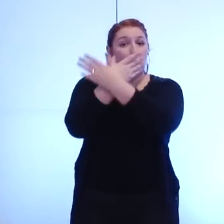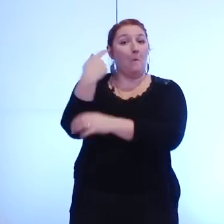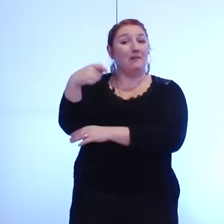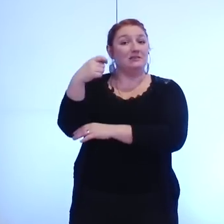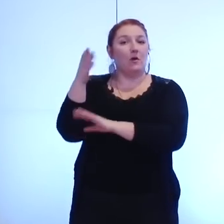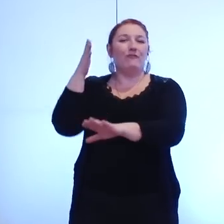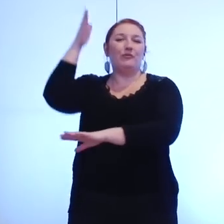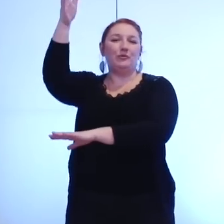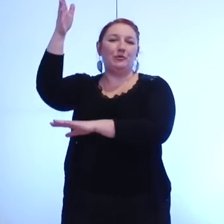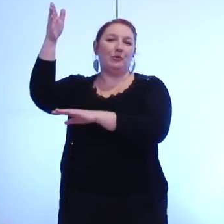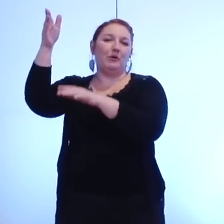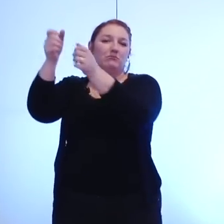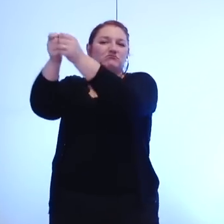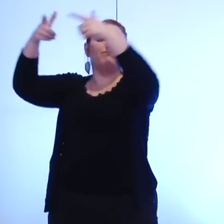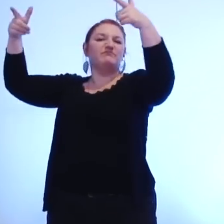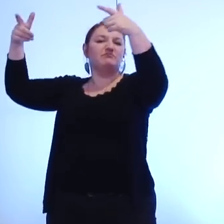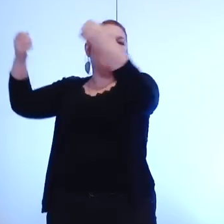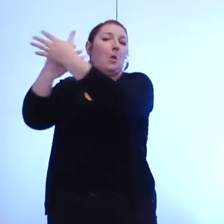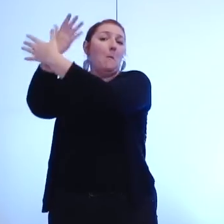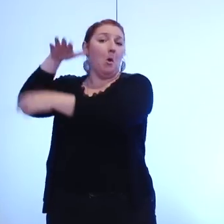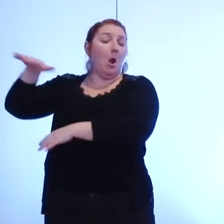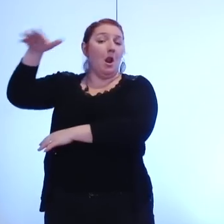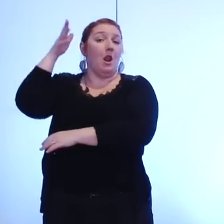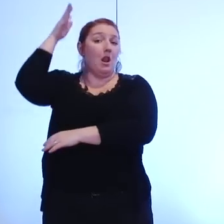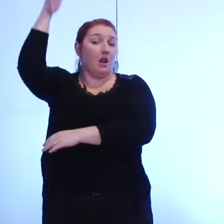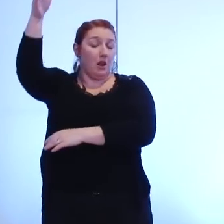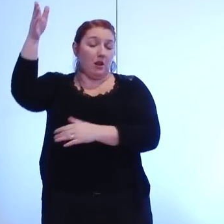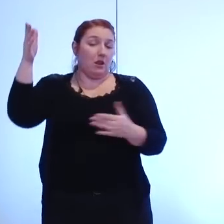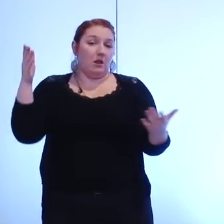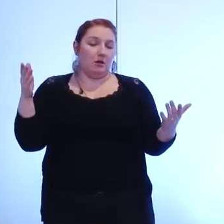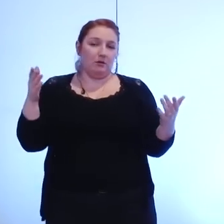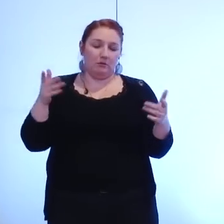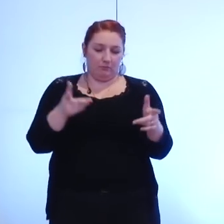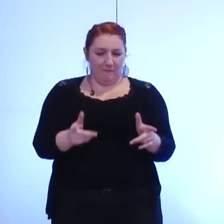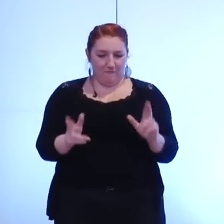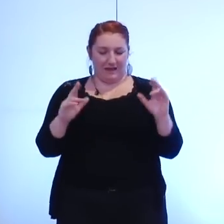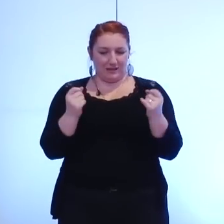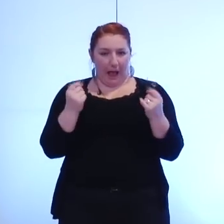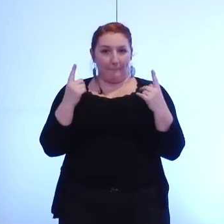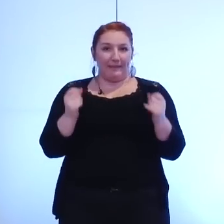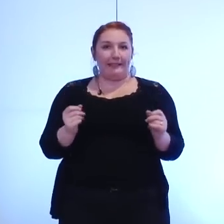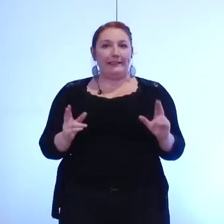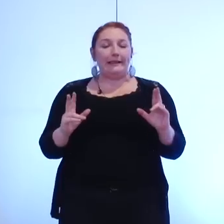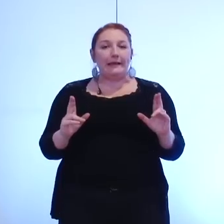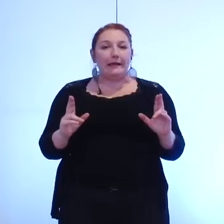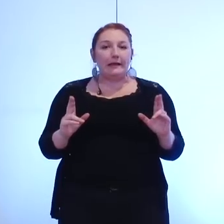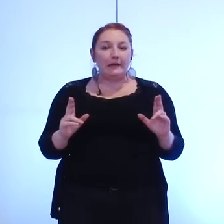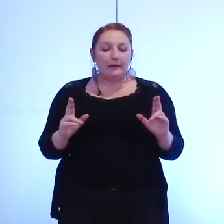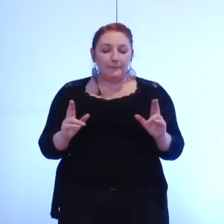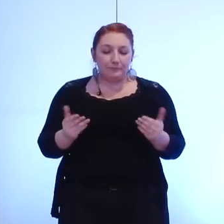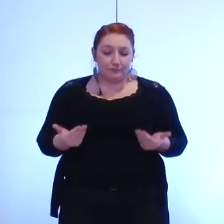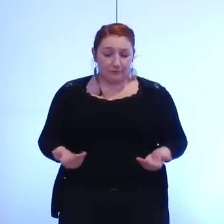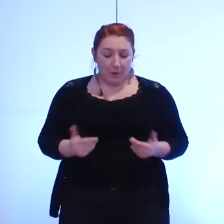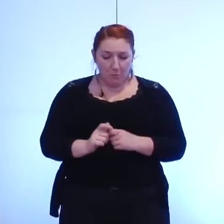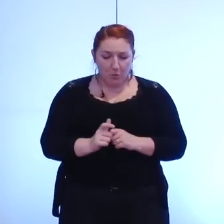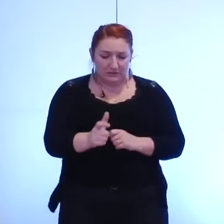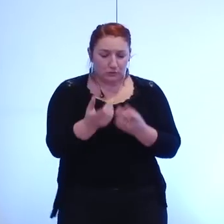métropole c'est sur cette phase extrêmement rapide le processus démocratique est à